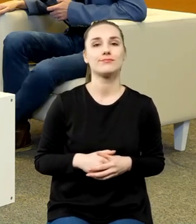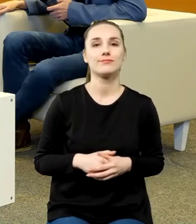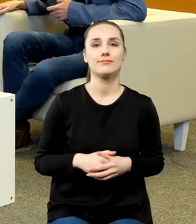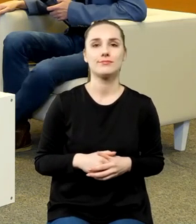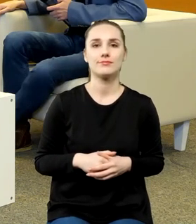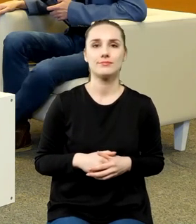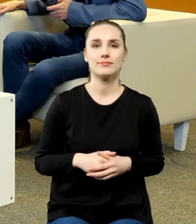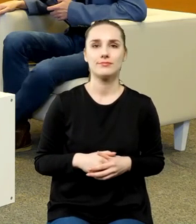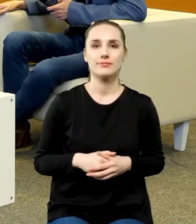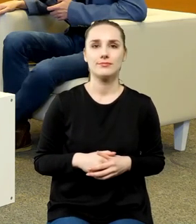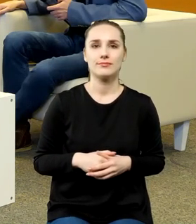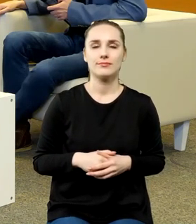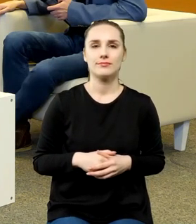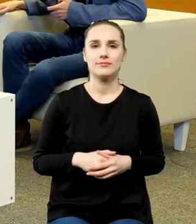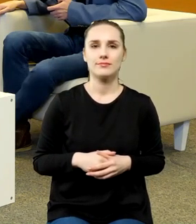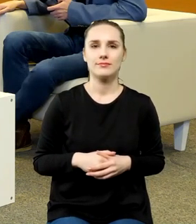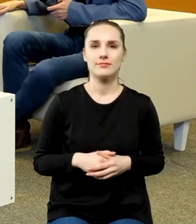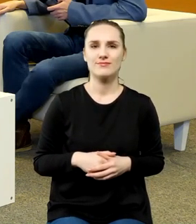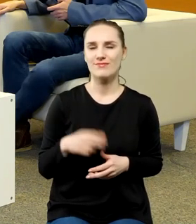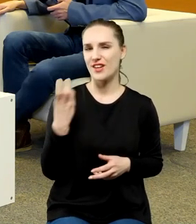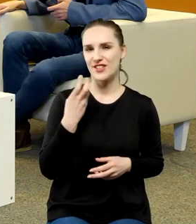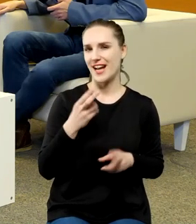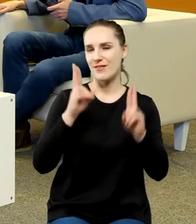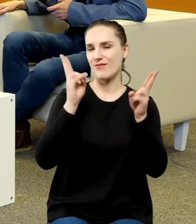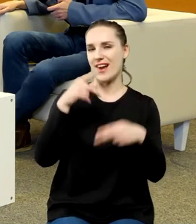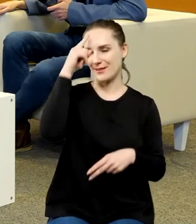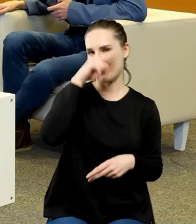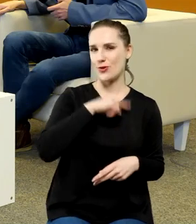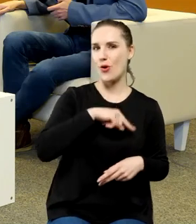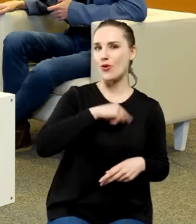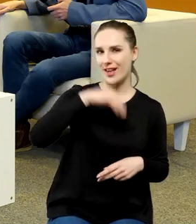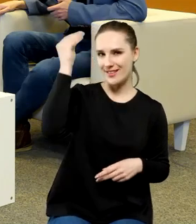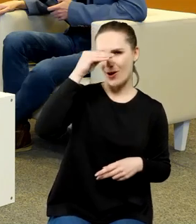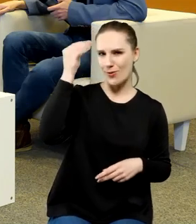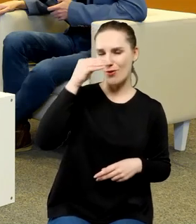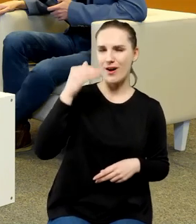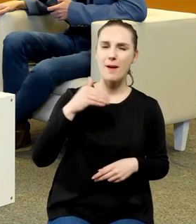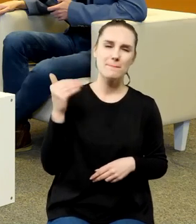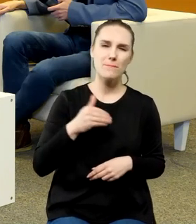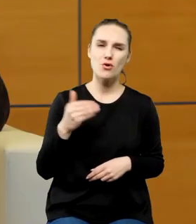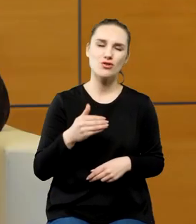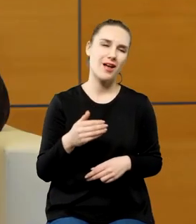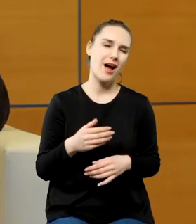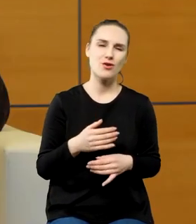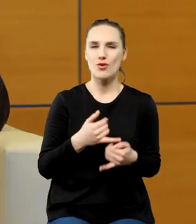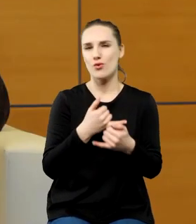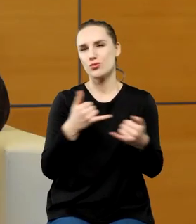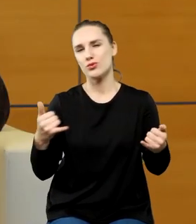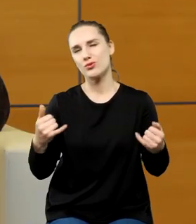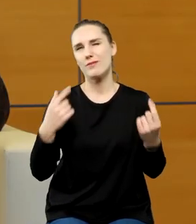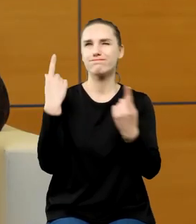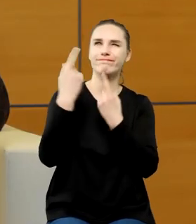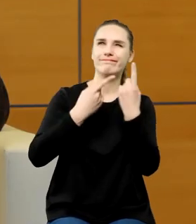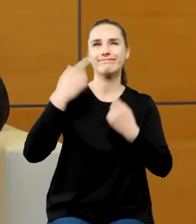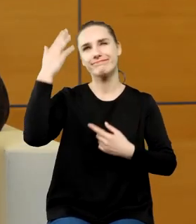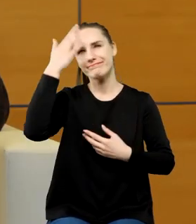To jest ciekawy fakt psychologii naukowej. Można na ten temat snuć różnego rodzaju hipotezy, ale